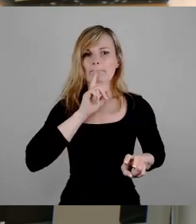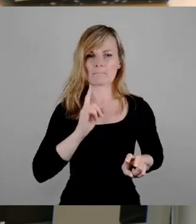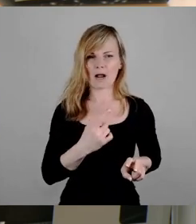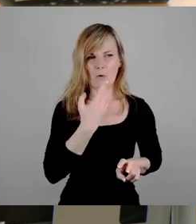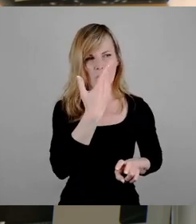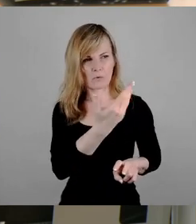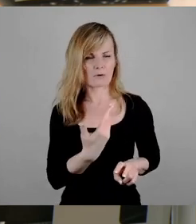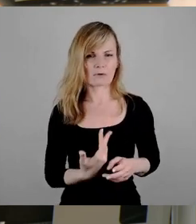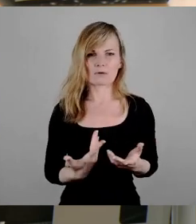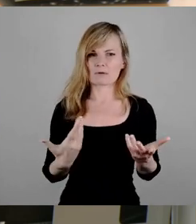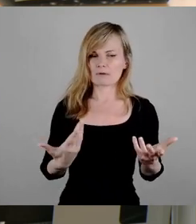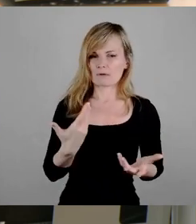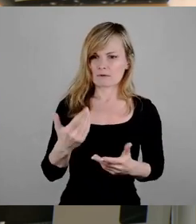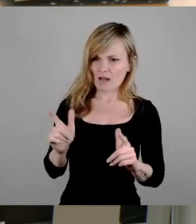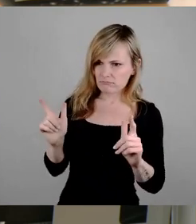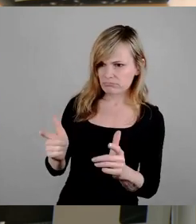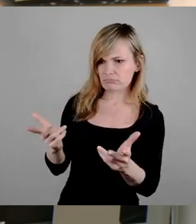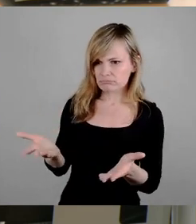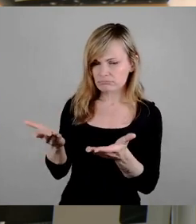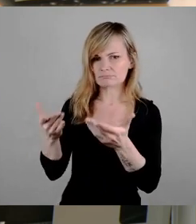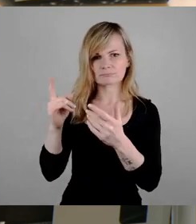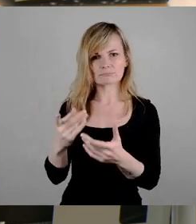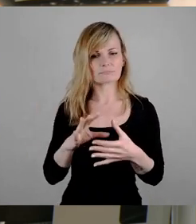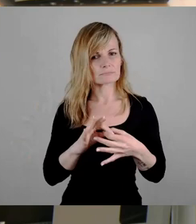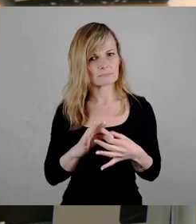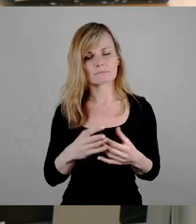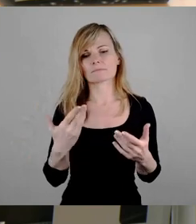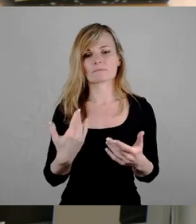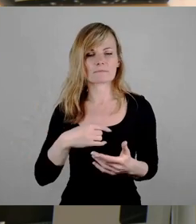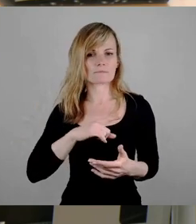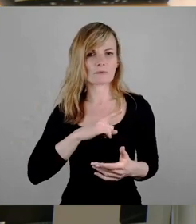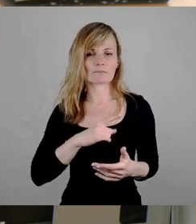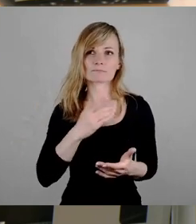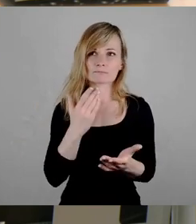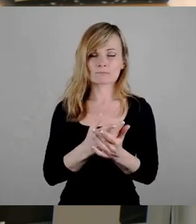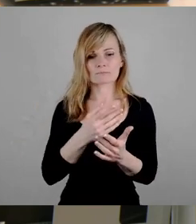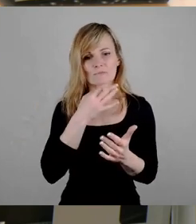Erhalt gehen und die Fragen, die entsprechend, die ich formuliert habe, an Vattenfall gestellt werden.